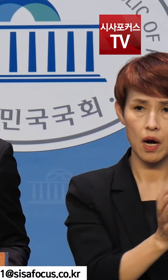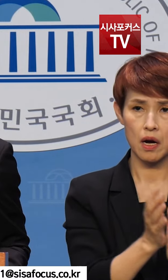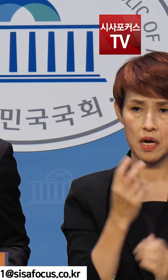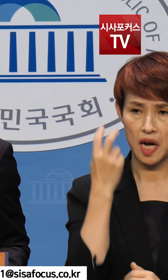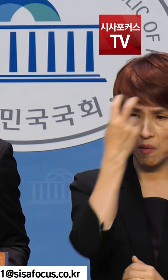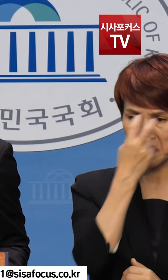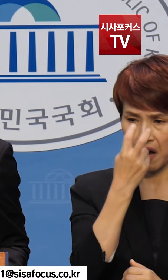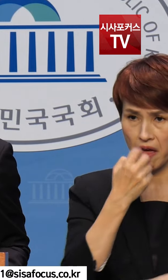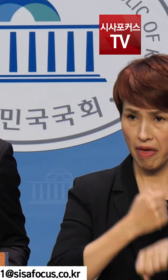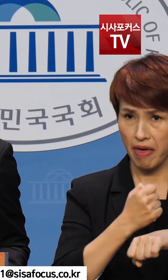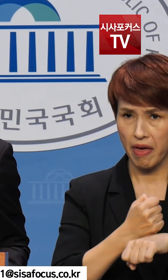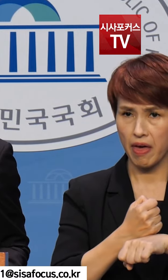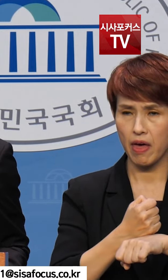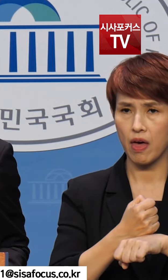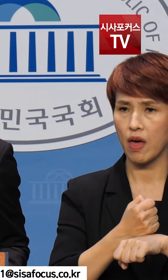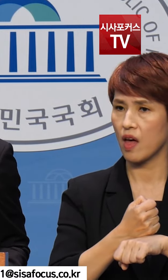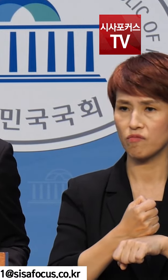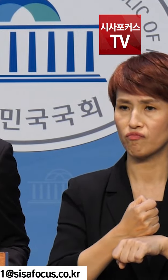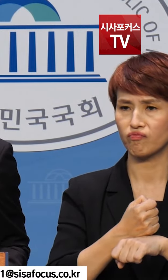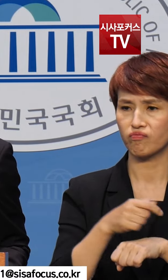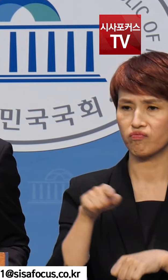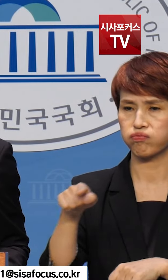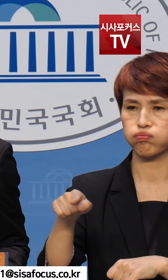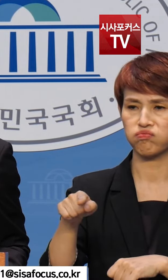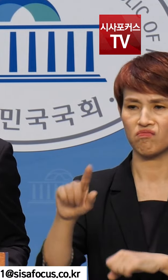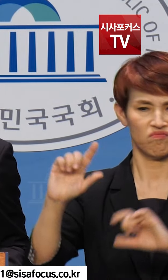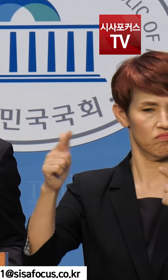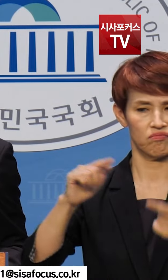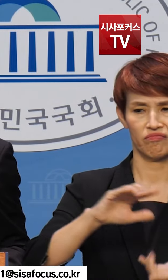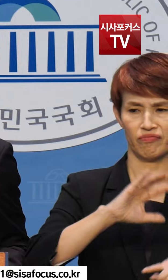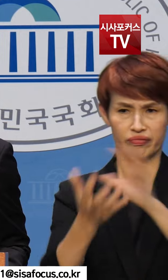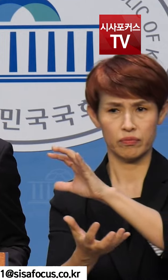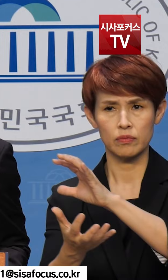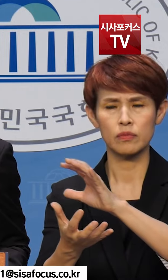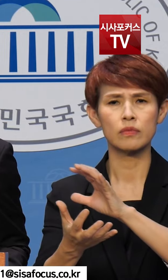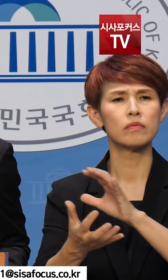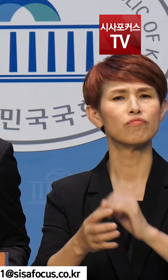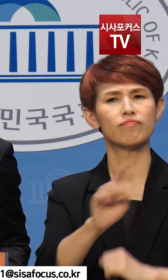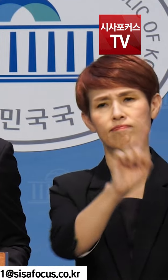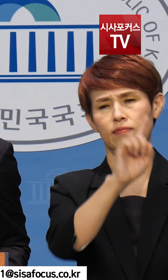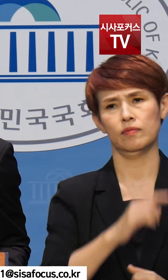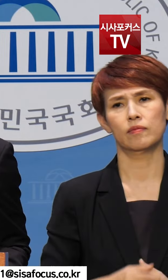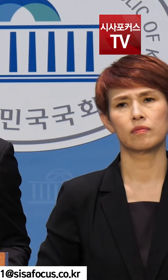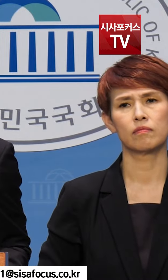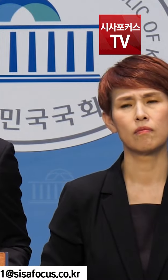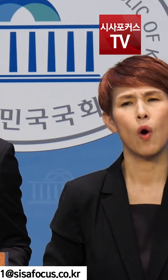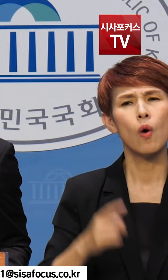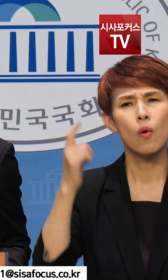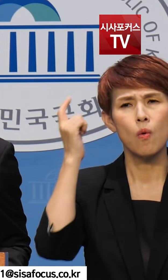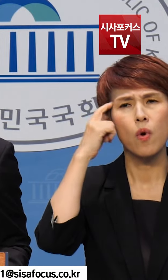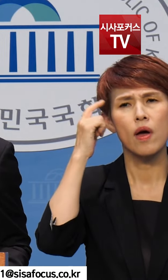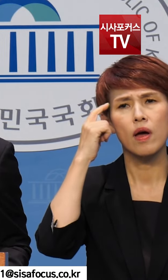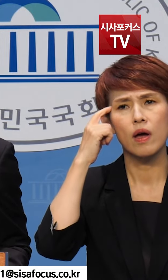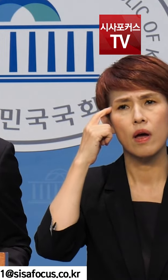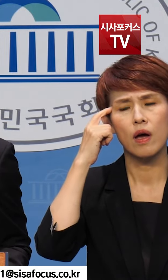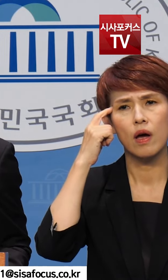통해서 보복감사를 통해서 정면으로 뒤집는 그런 행위를 했다는 겁니다. 왜 이렇게까지